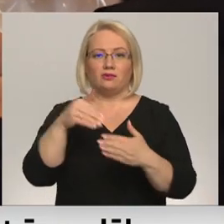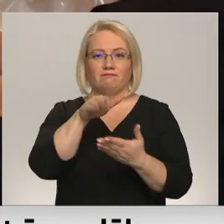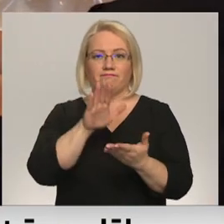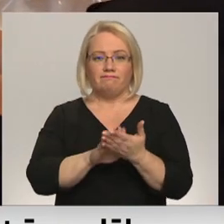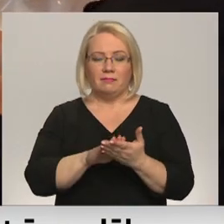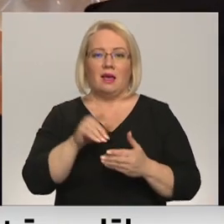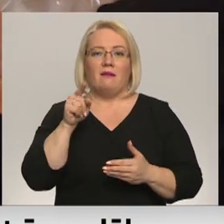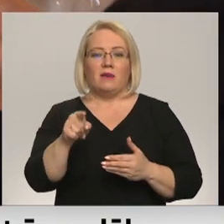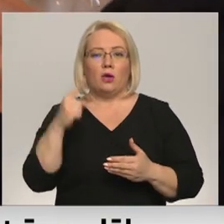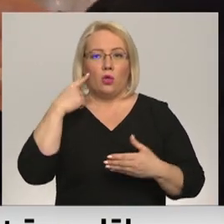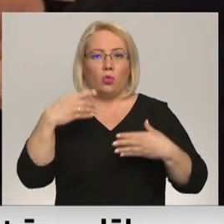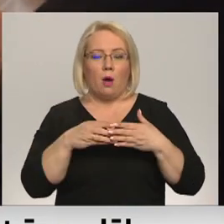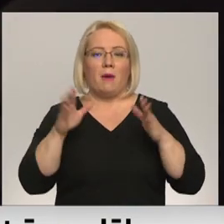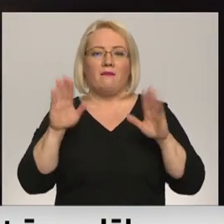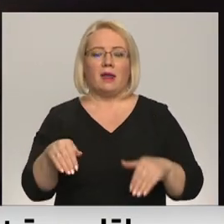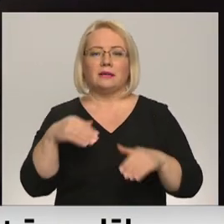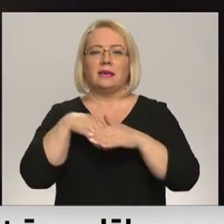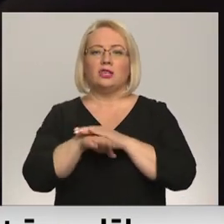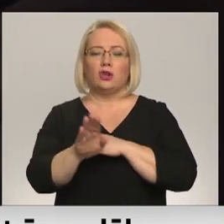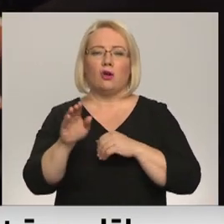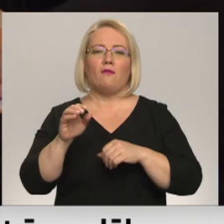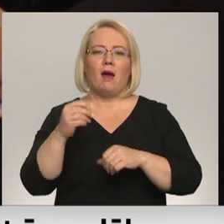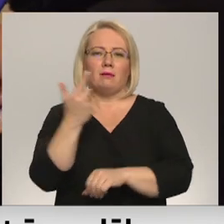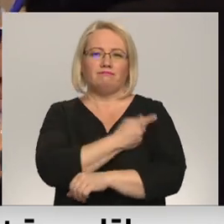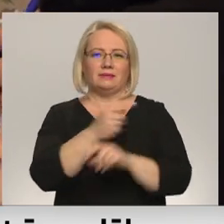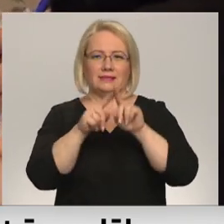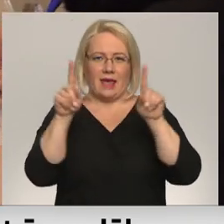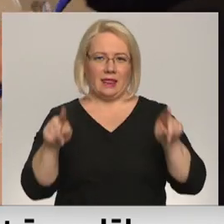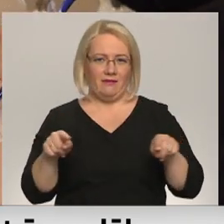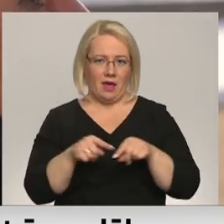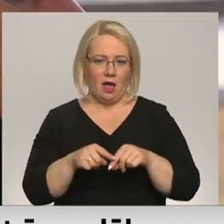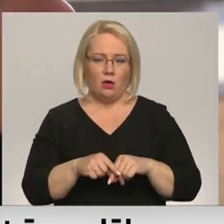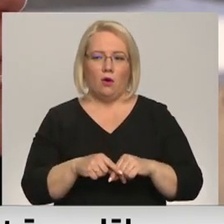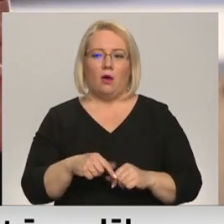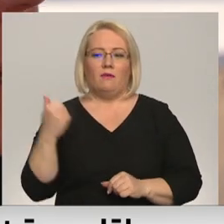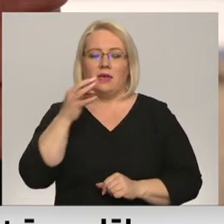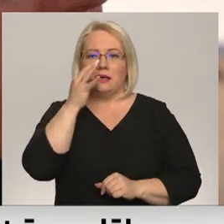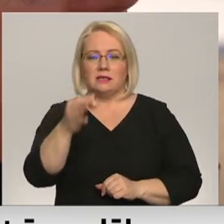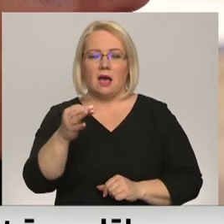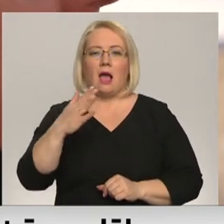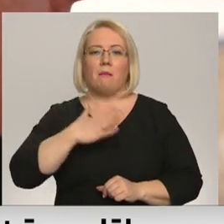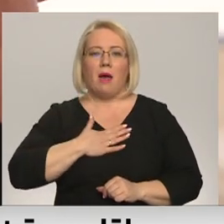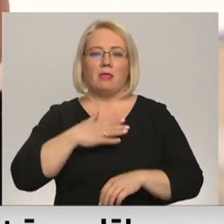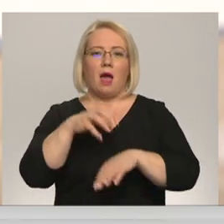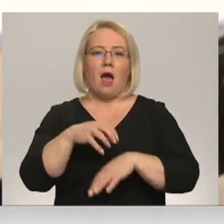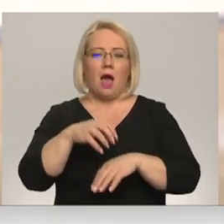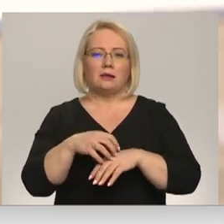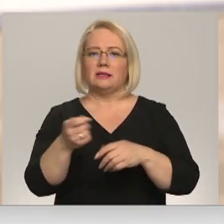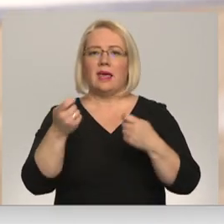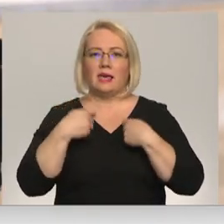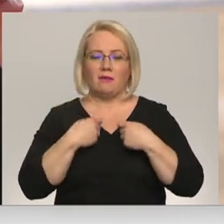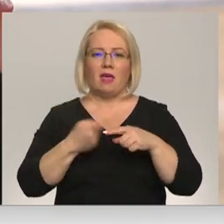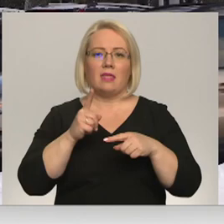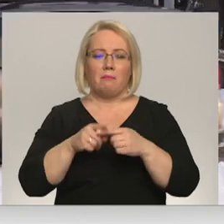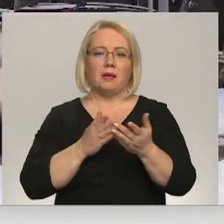laikā, viņa domē varēs izdrukāt kovida certifikātu. Man sārsts neiedava, tāpēc es